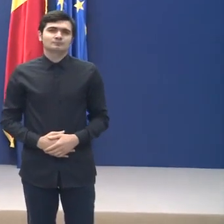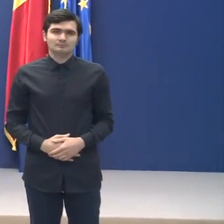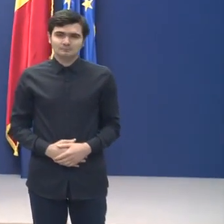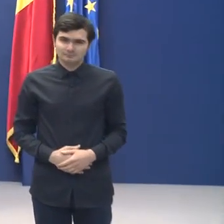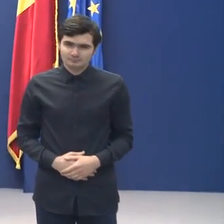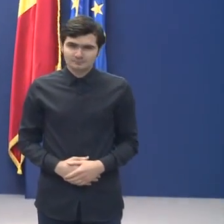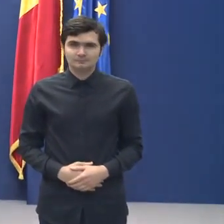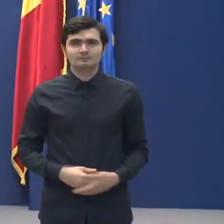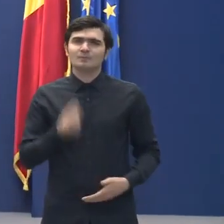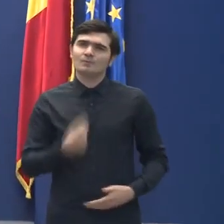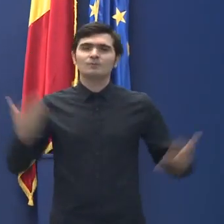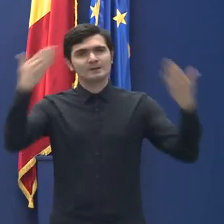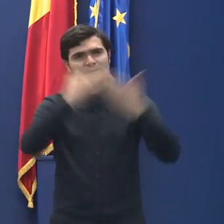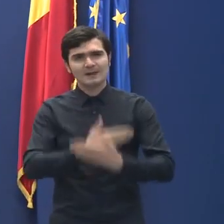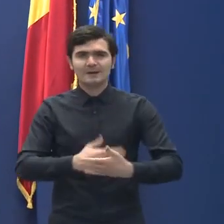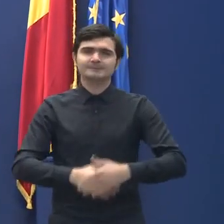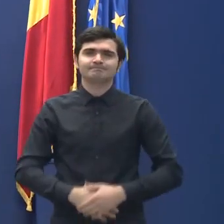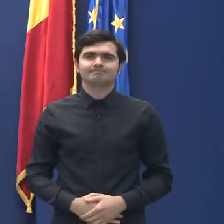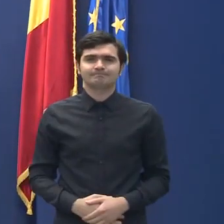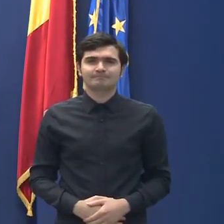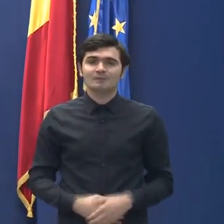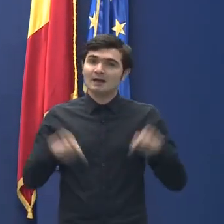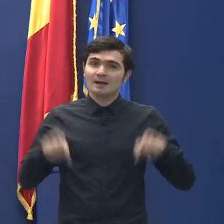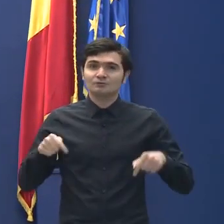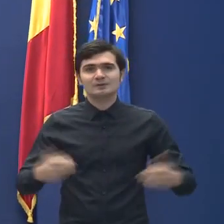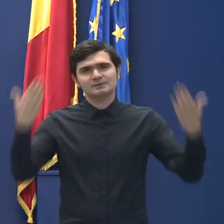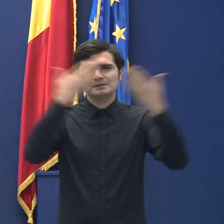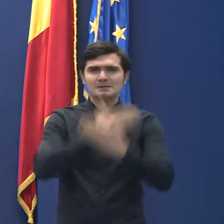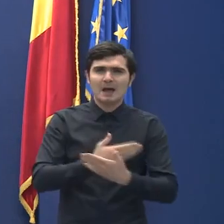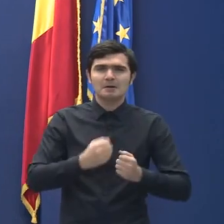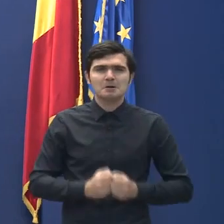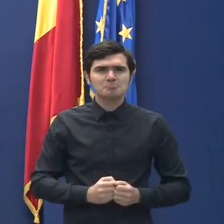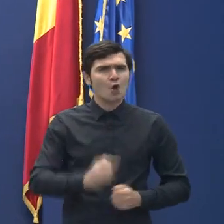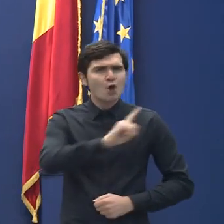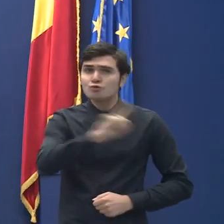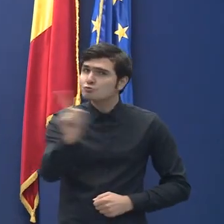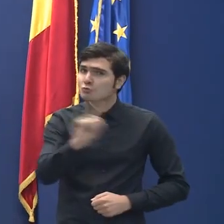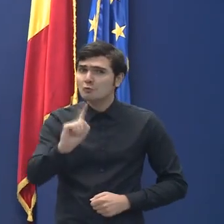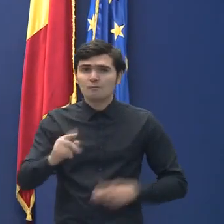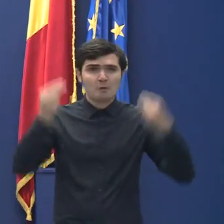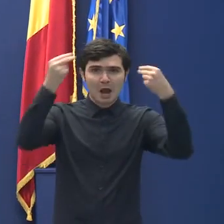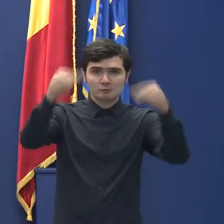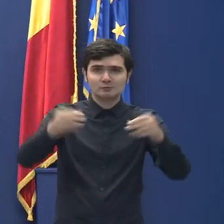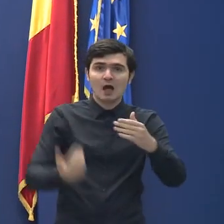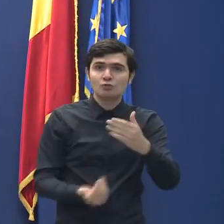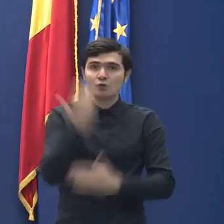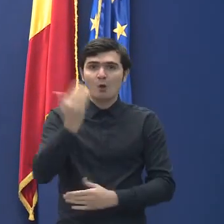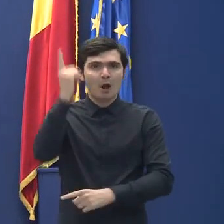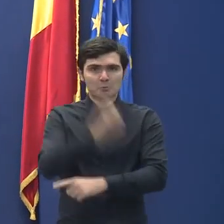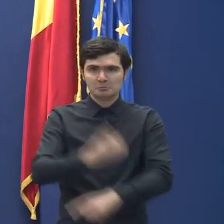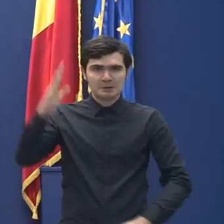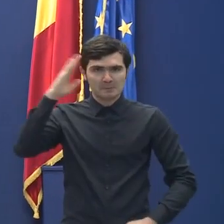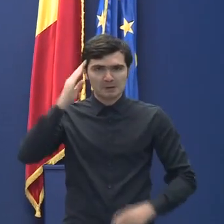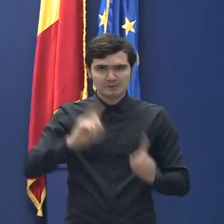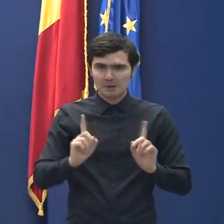Bună seara! În această seară nu voi anunța o nouă ordonanță militară.